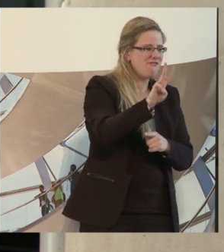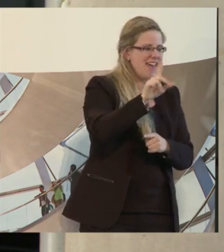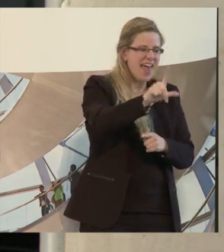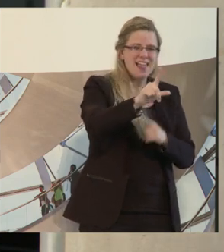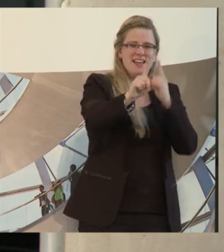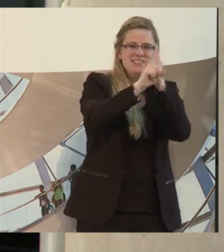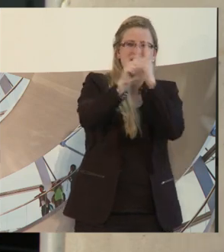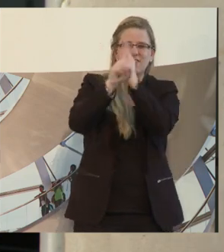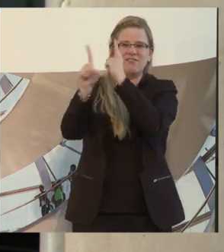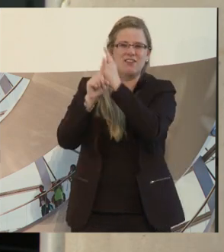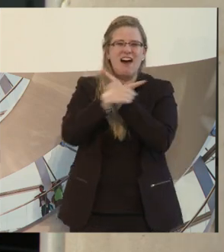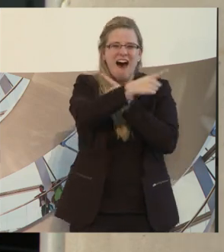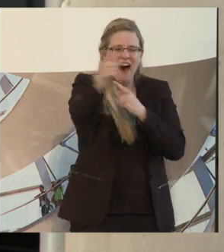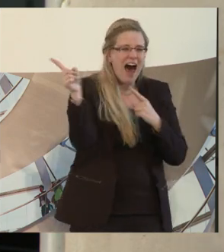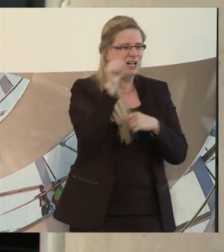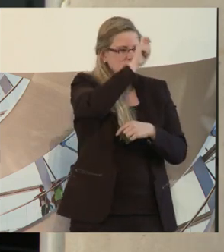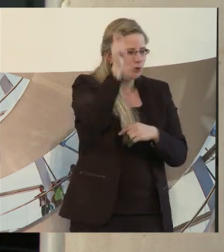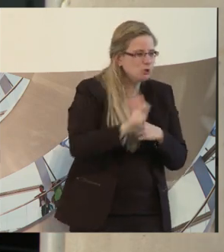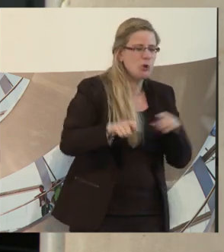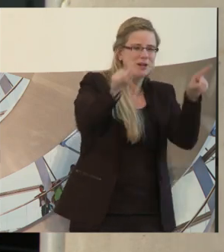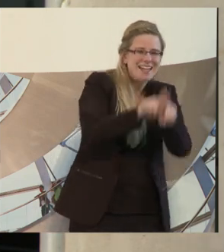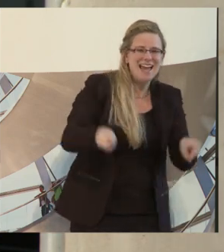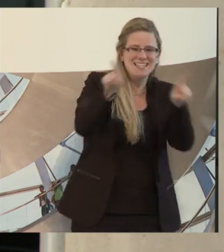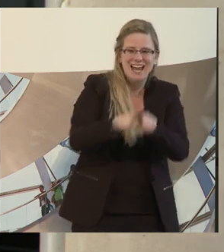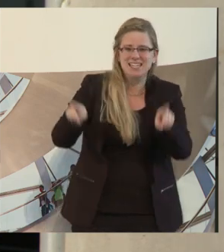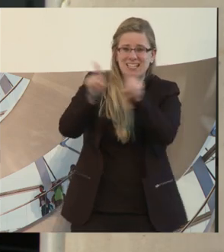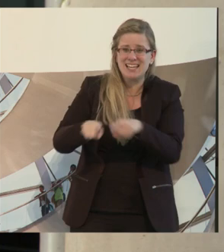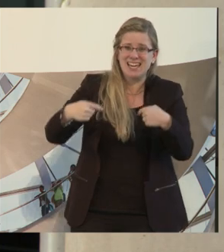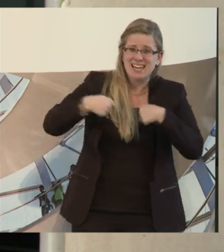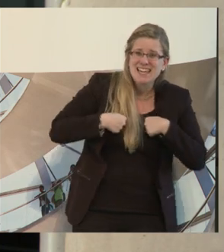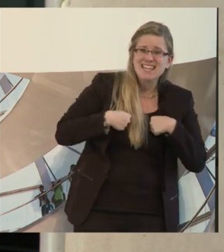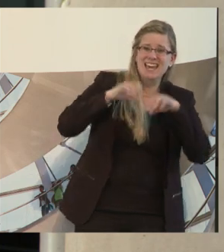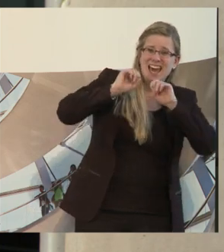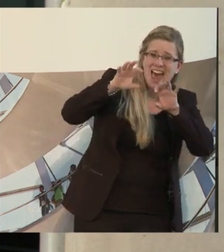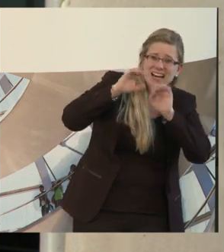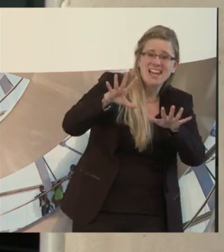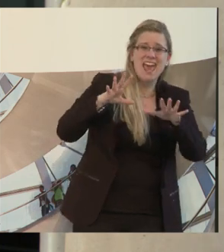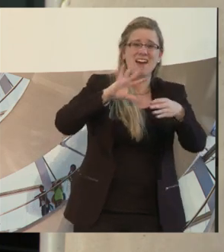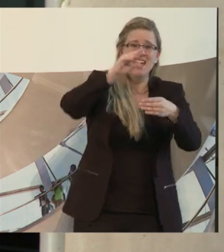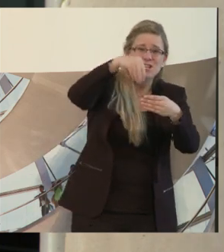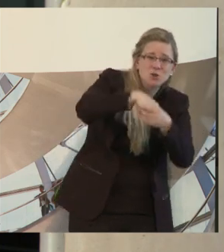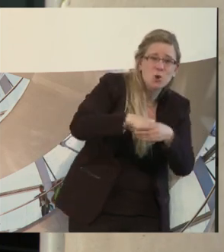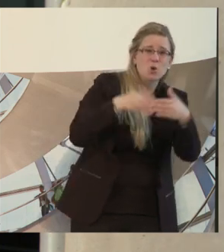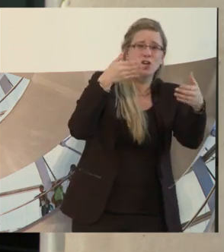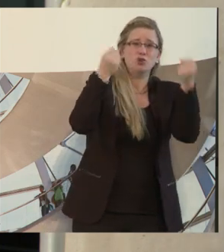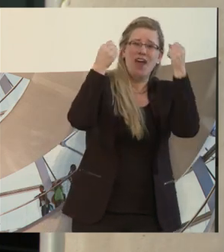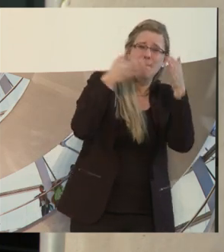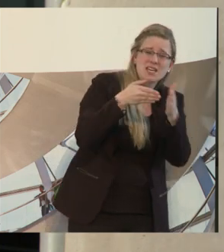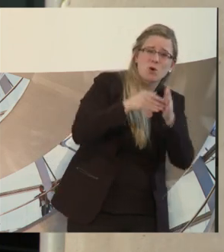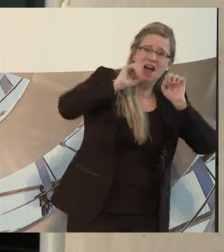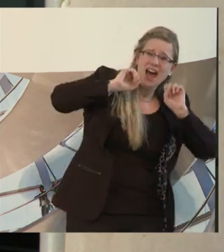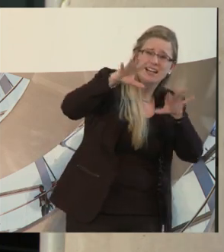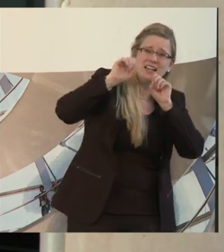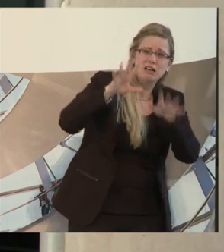dasselbe. Und die interessiert das überhaupt nicht, was ich mit denen dort bereden will. Ich muss also von 100 muss ich einen finden